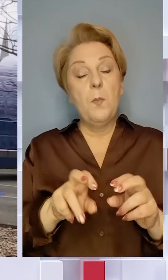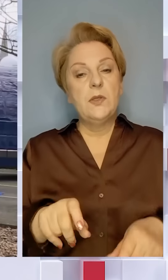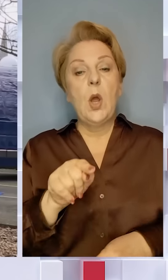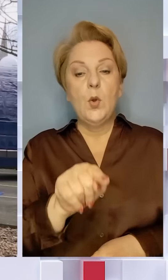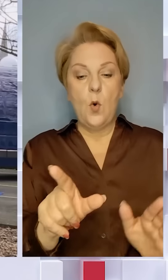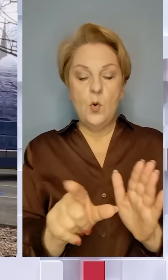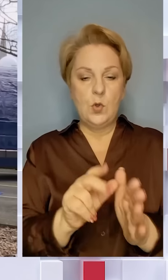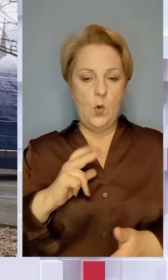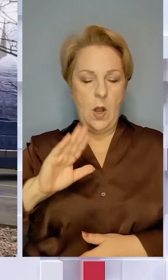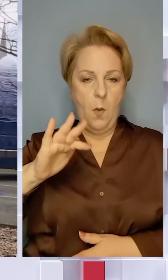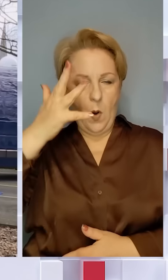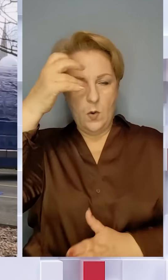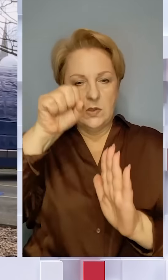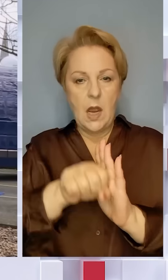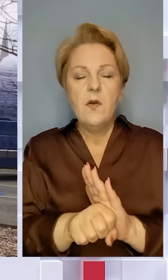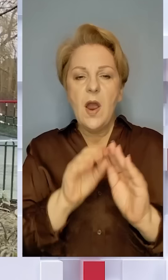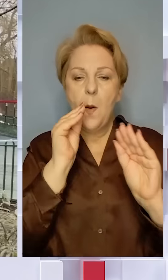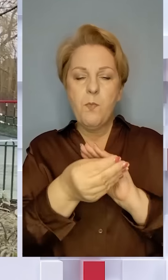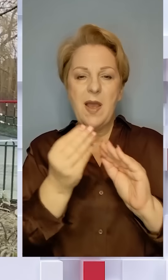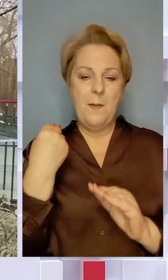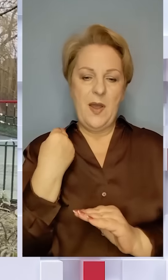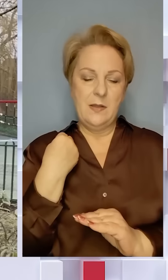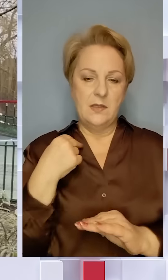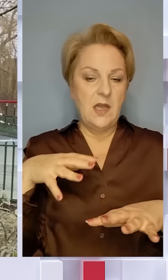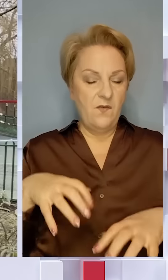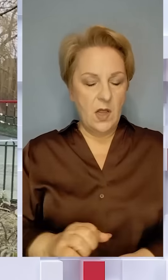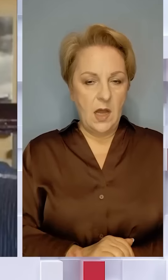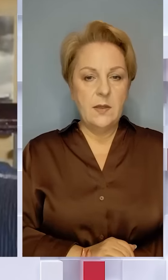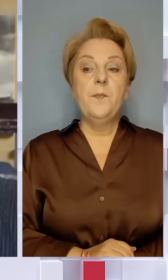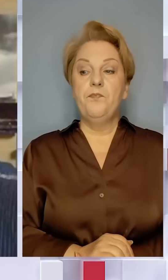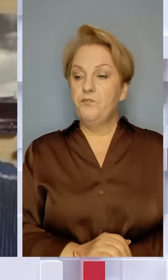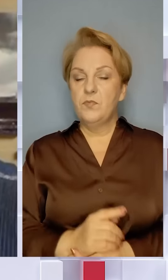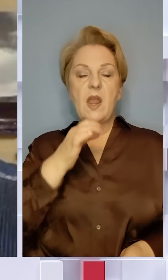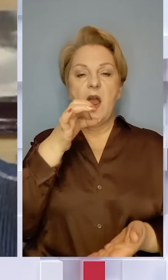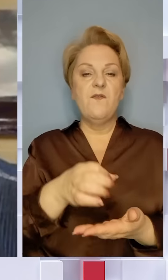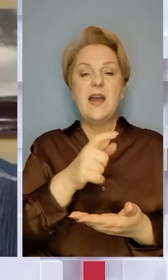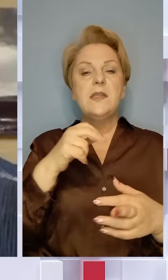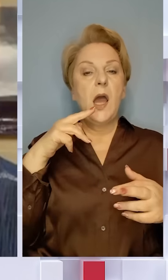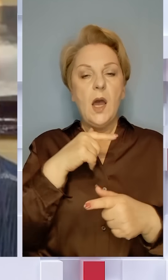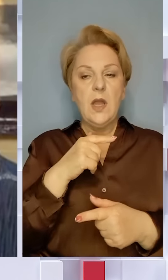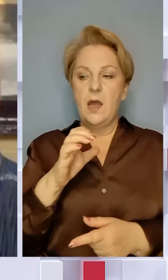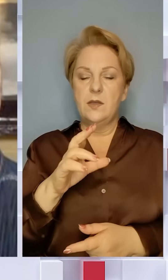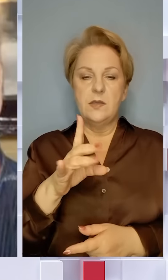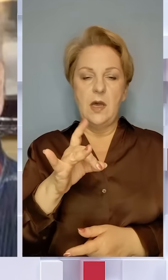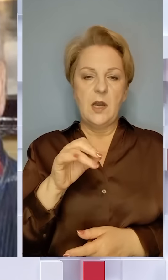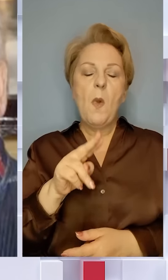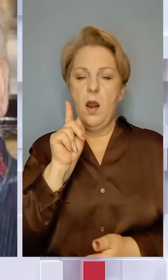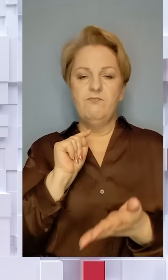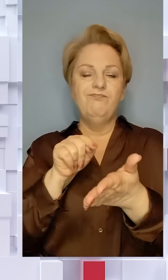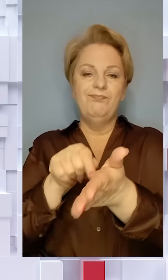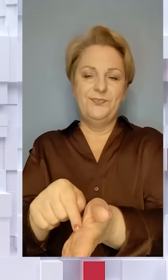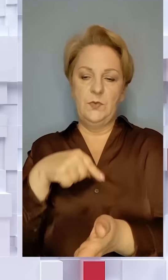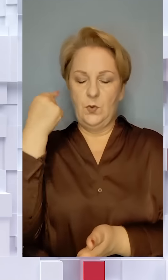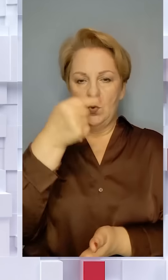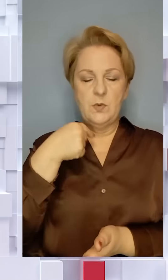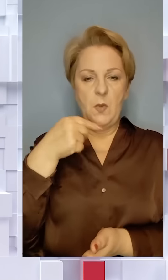адже його з донькою після замаху переховує британська влада. Відповідальність за отруєння Скрипаль покладає особисто